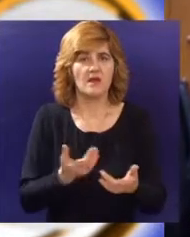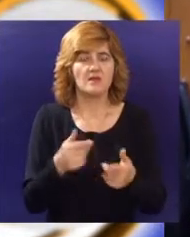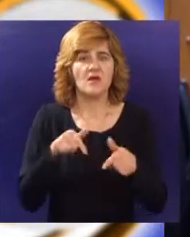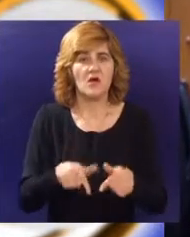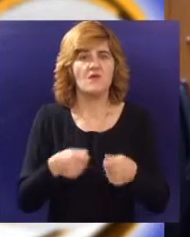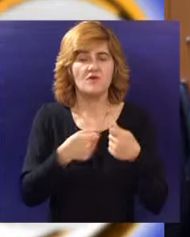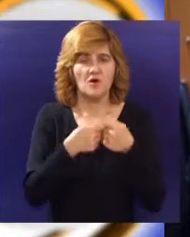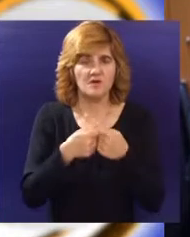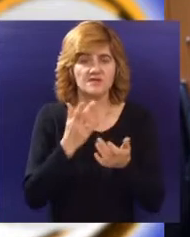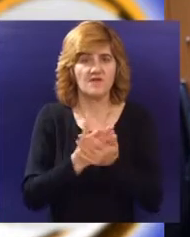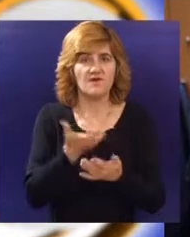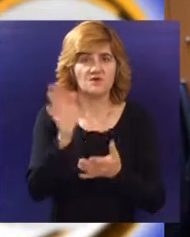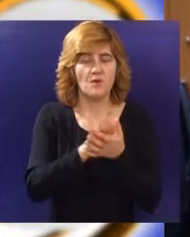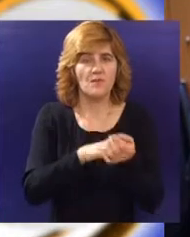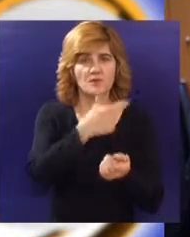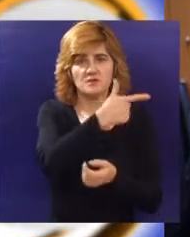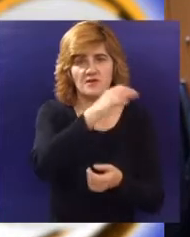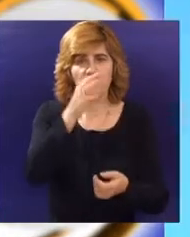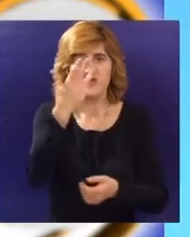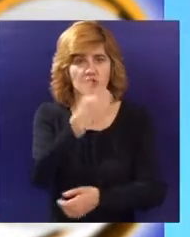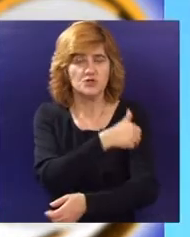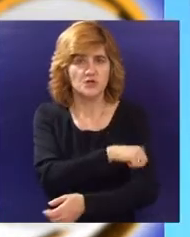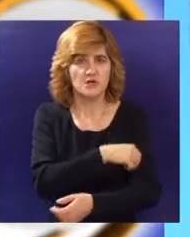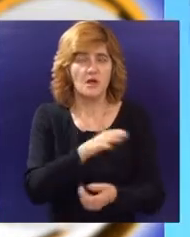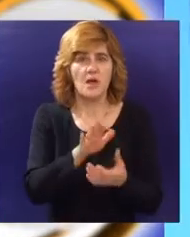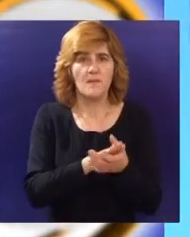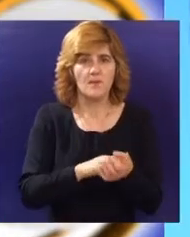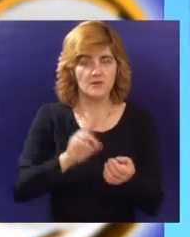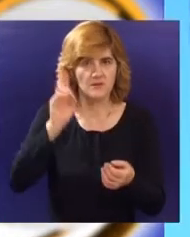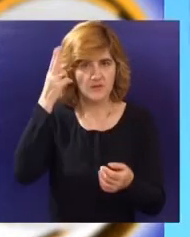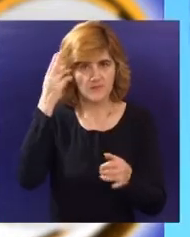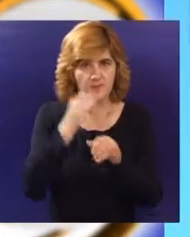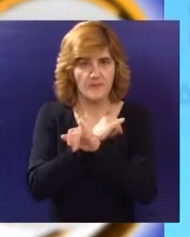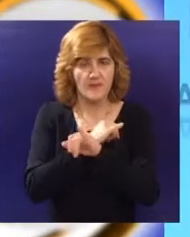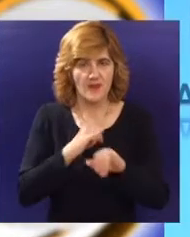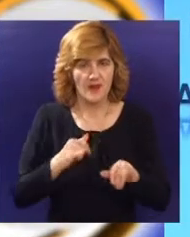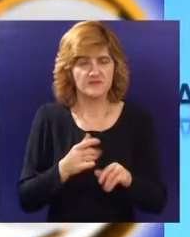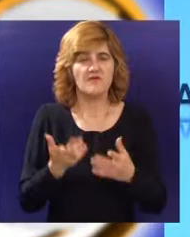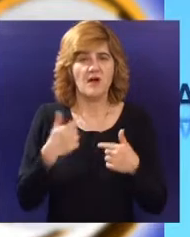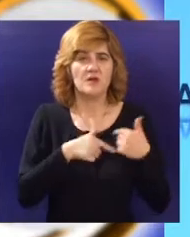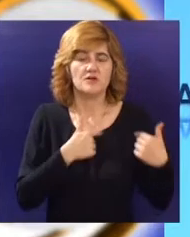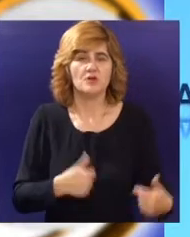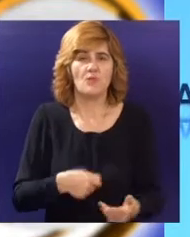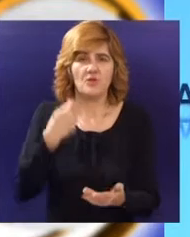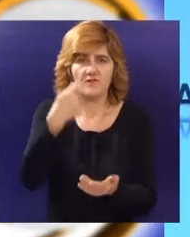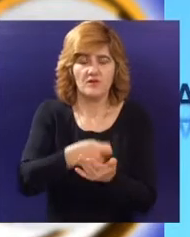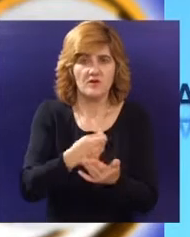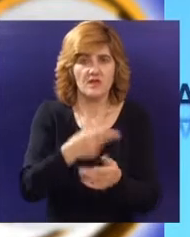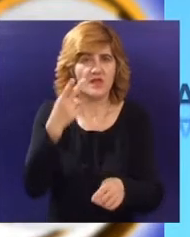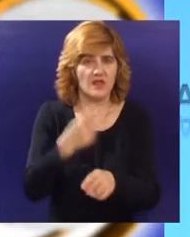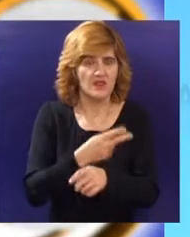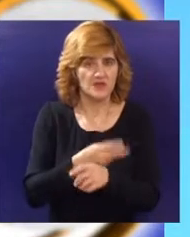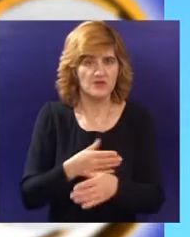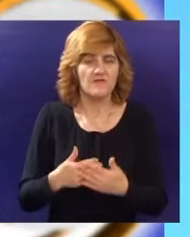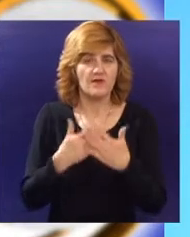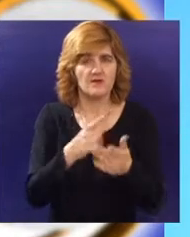ova ustanova sprovodio 2004. godine kada su ugrađena 34 solarna kolektora. Donacijom koju će dobiti narednih dana trebalo bi da se dostigne